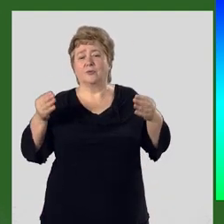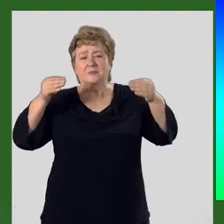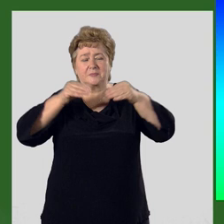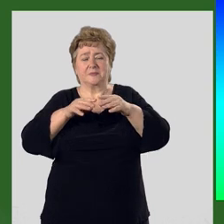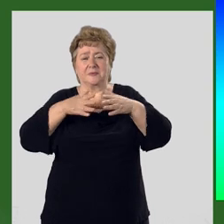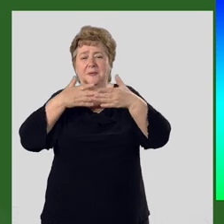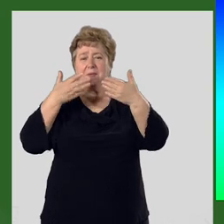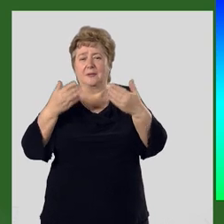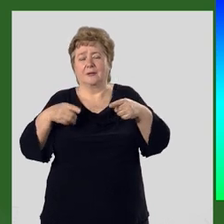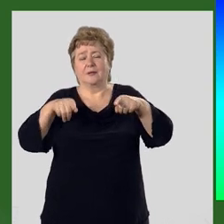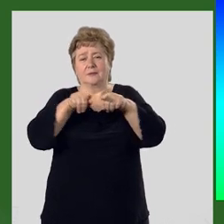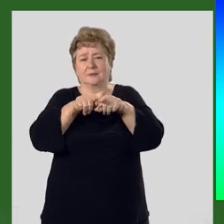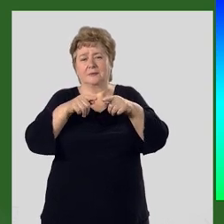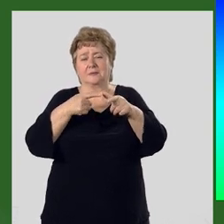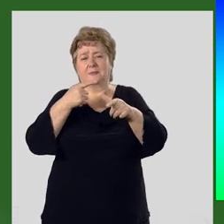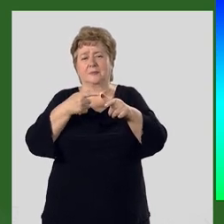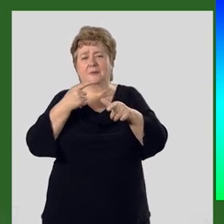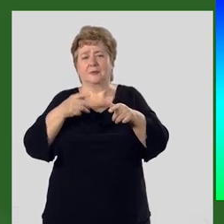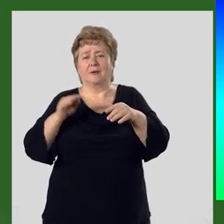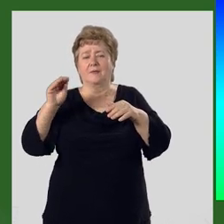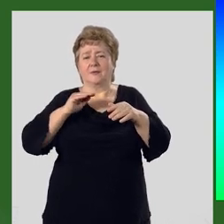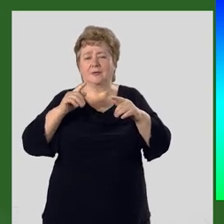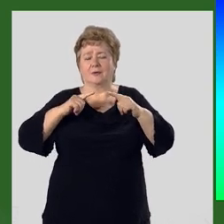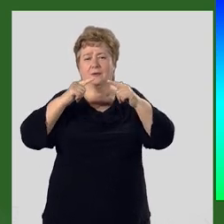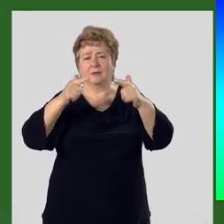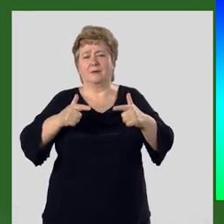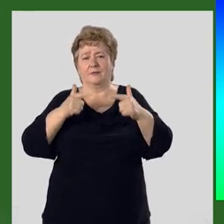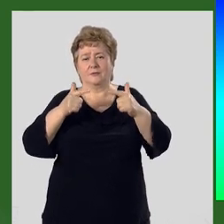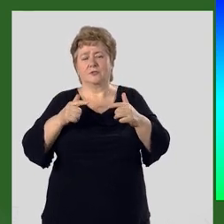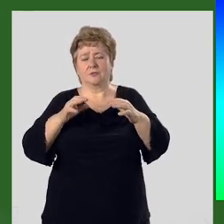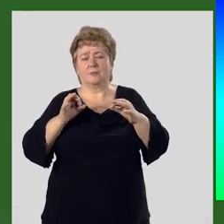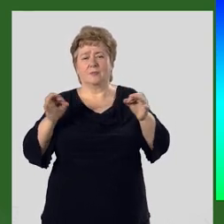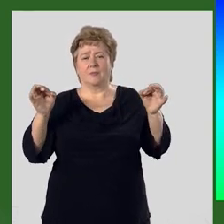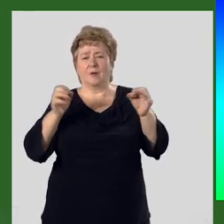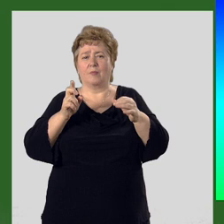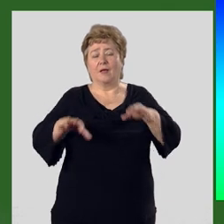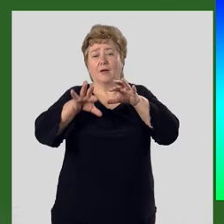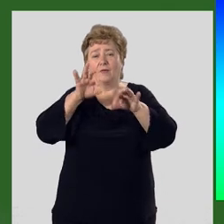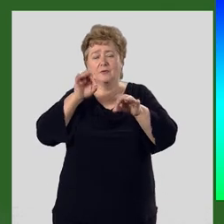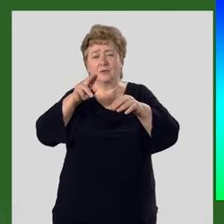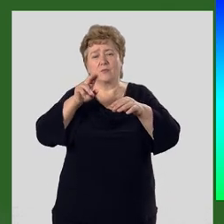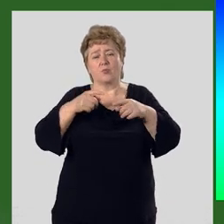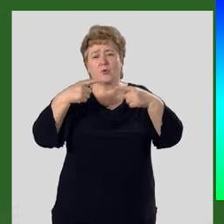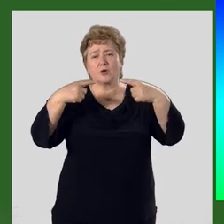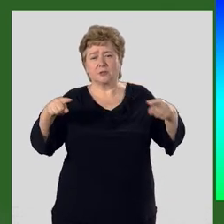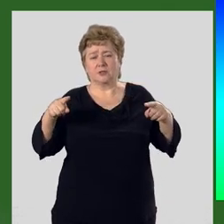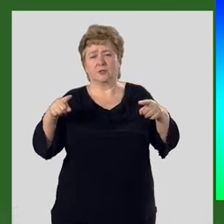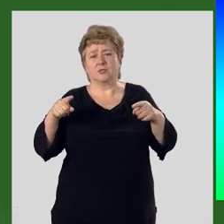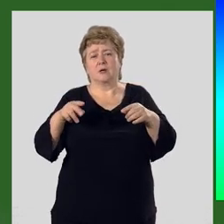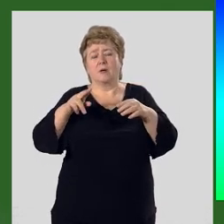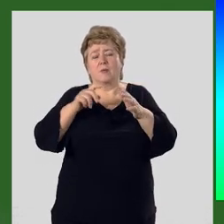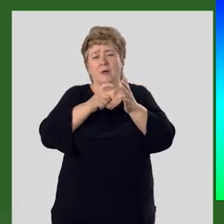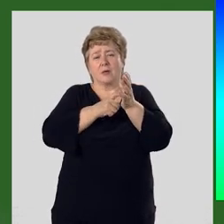не совпадают с одноименными физико-географическими областями, выделены по различиям